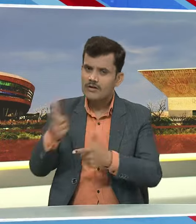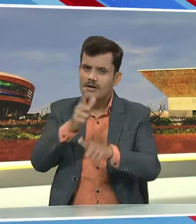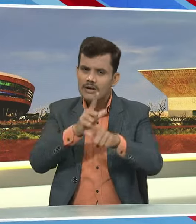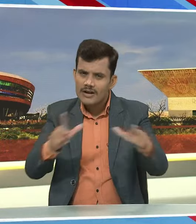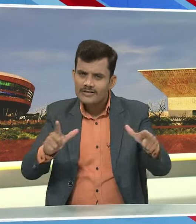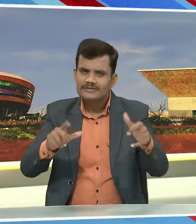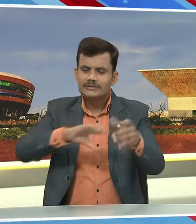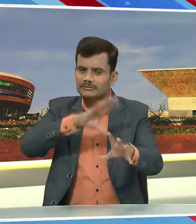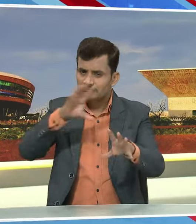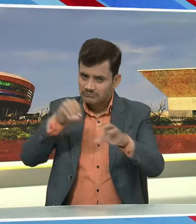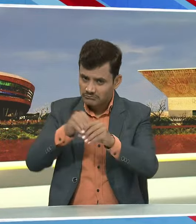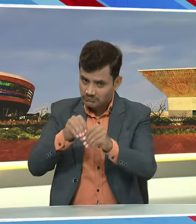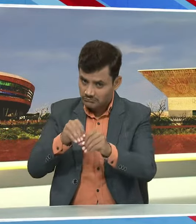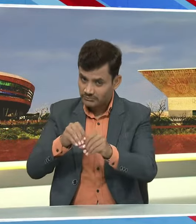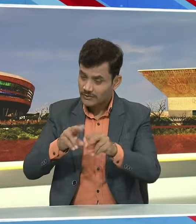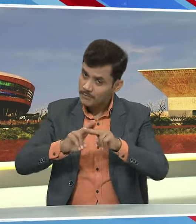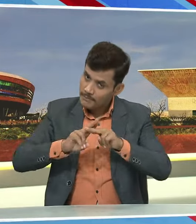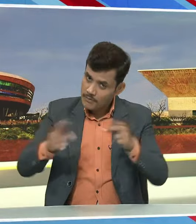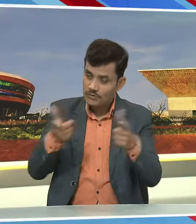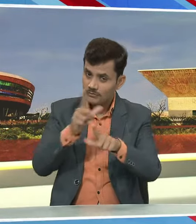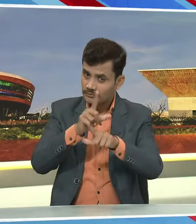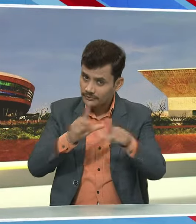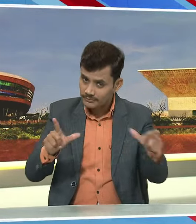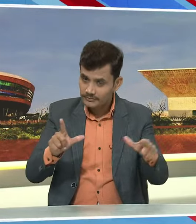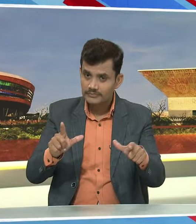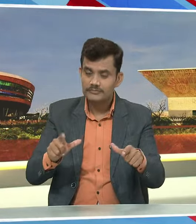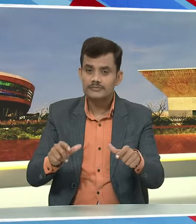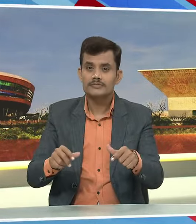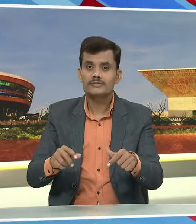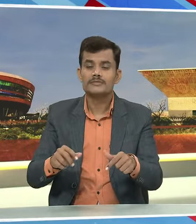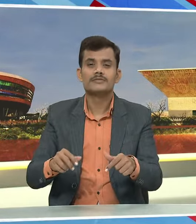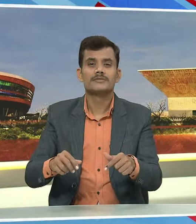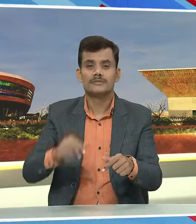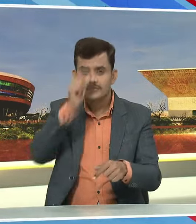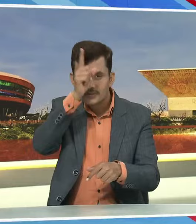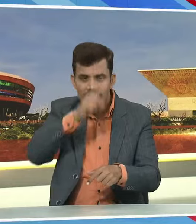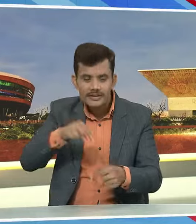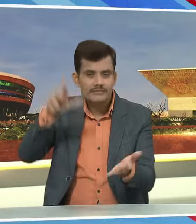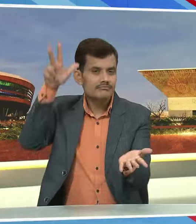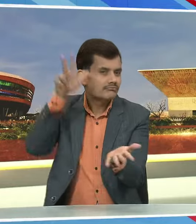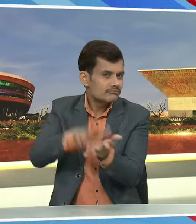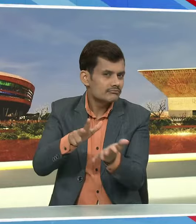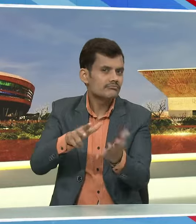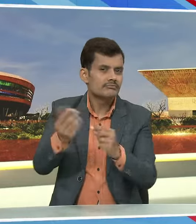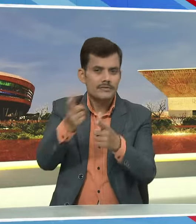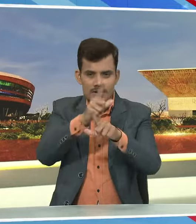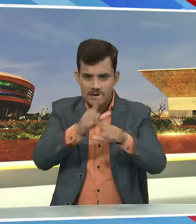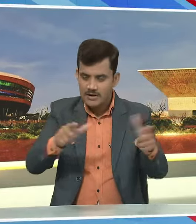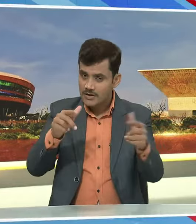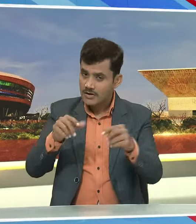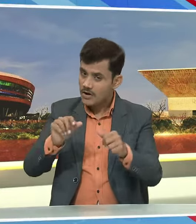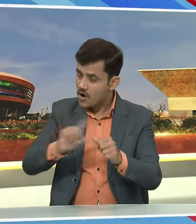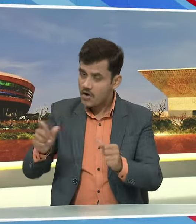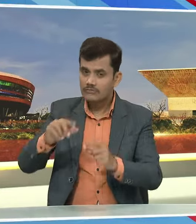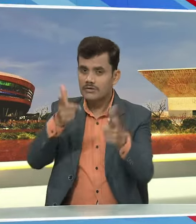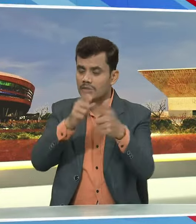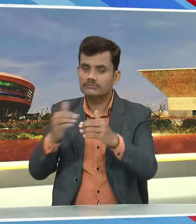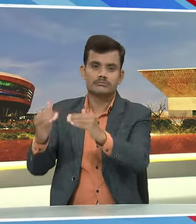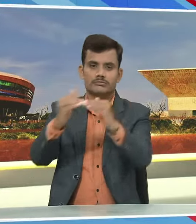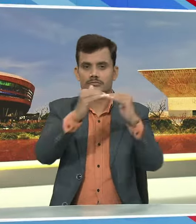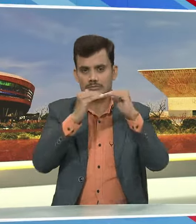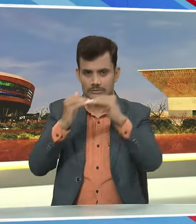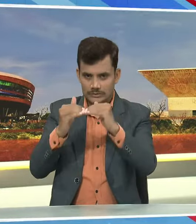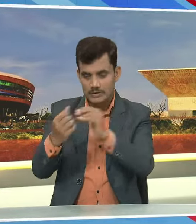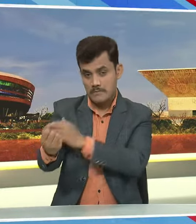हो यह सभी भासा राष्ट्री भासा है सभी के बराबर की हक और संबान की